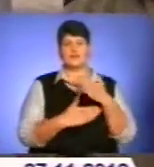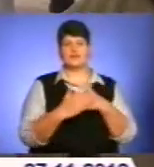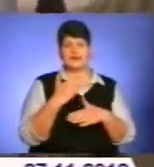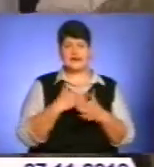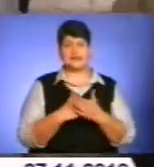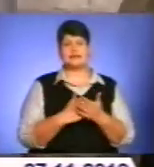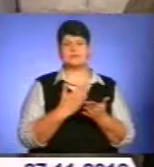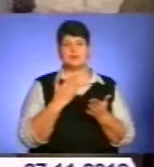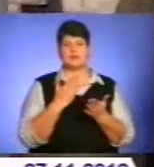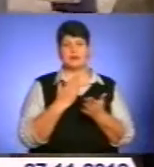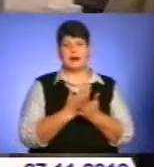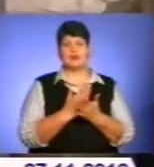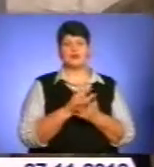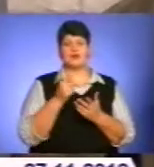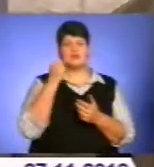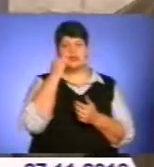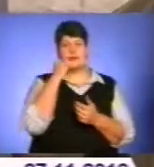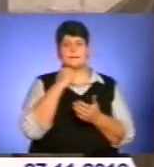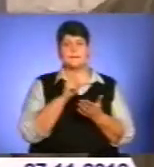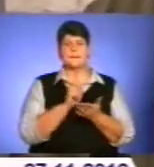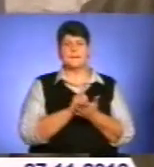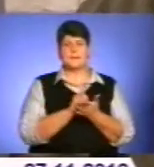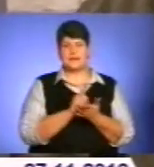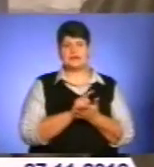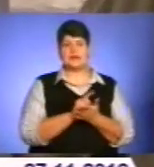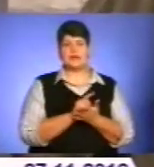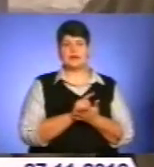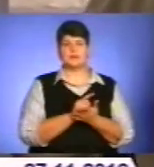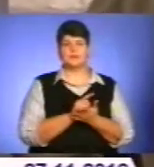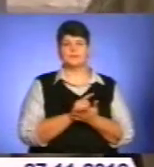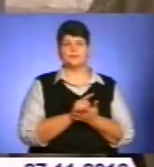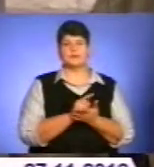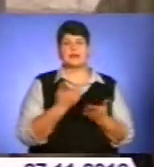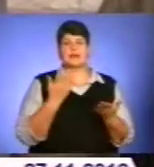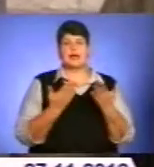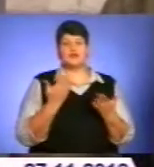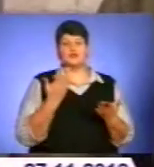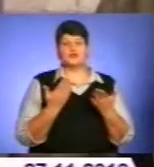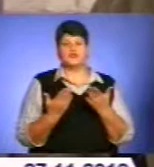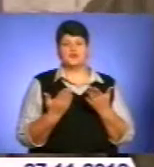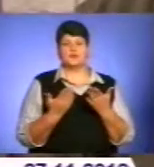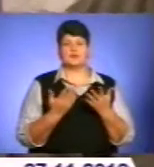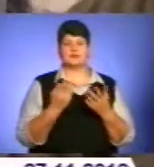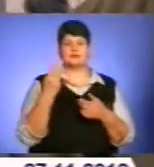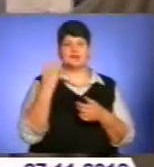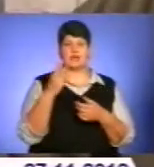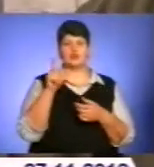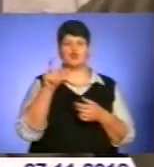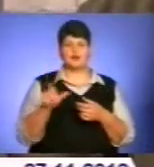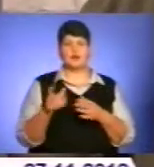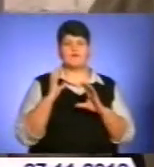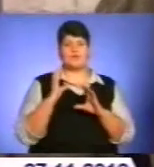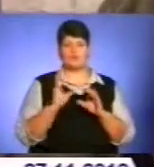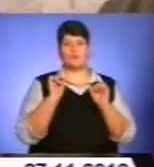маю то, що я вже на пенсії, пенсіонер. Ну, якщо по три чоловіка на автобус беруть,